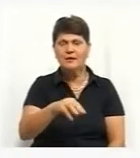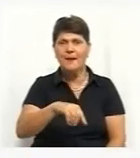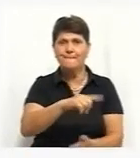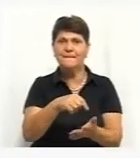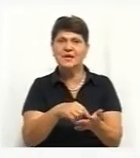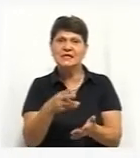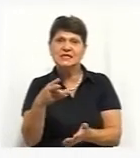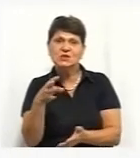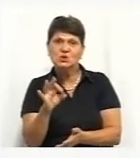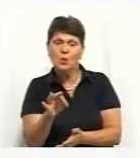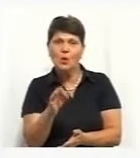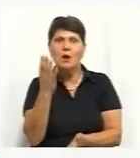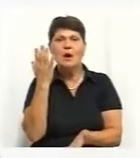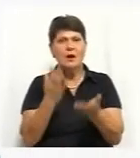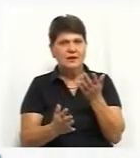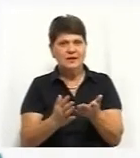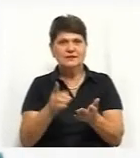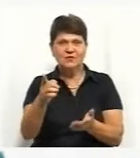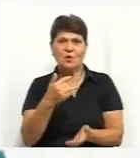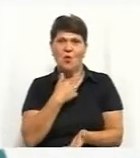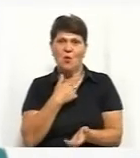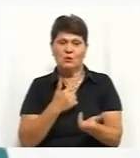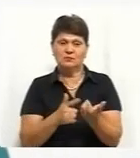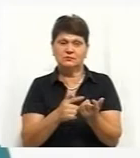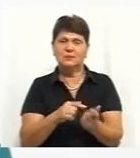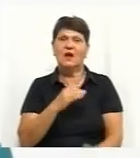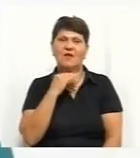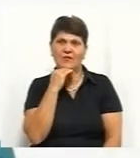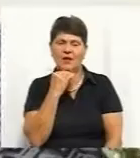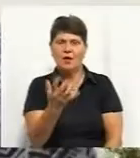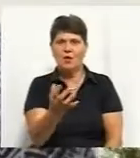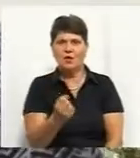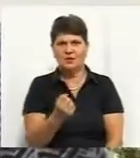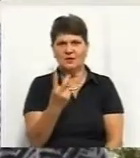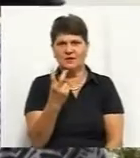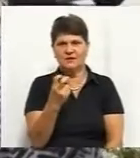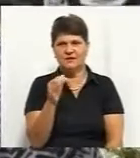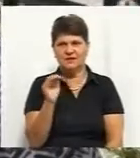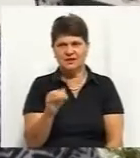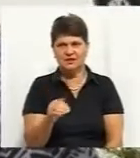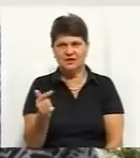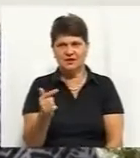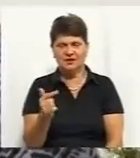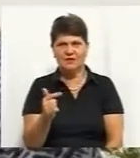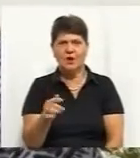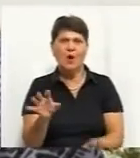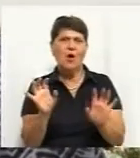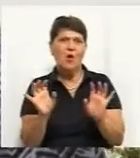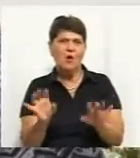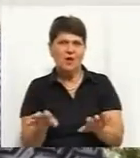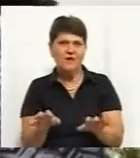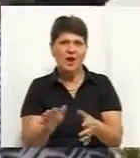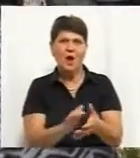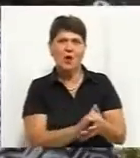Якщо наберуть достатньо для перемоги кількість голосів, отримують 200 тисяч гривень, каже голова організації Роман Грималюк.